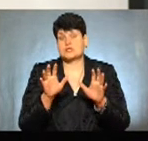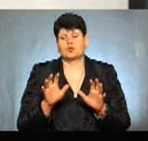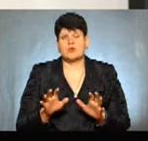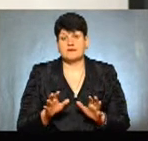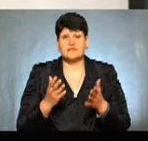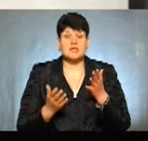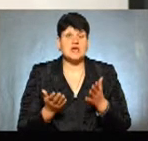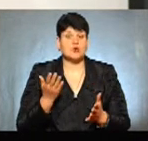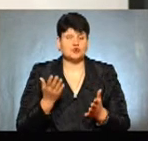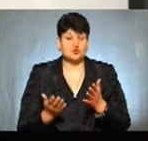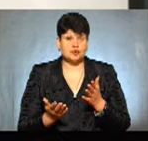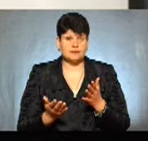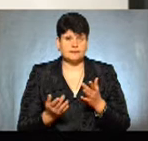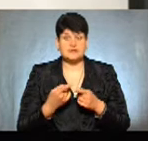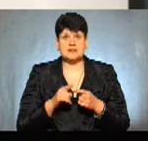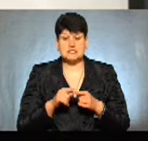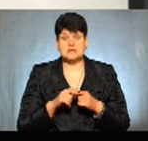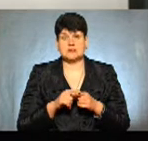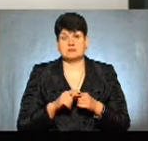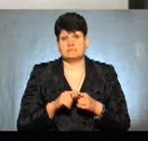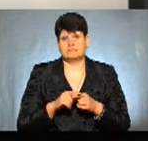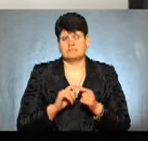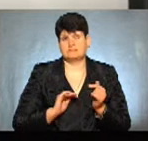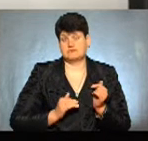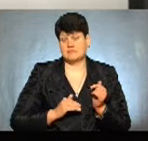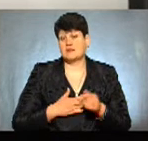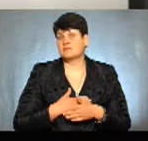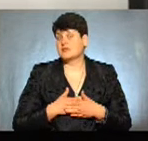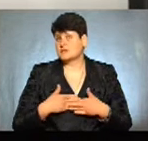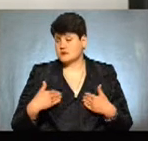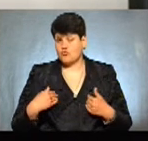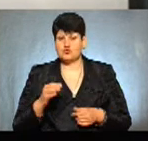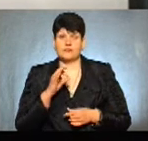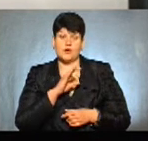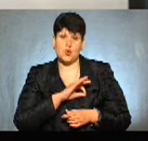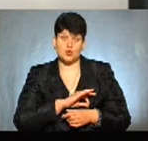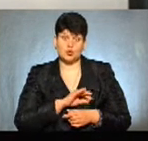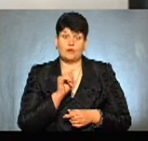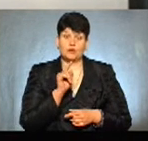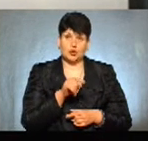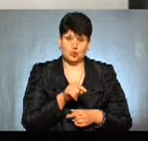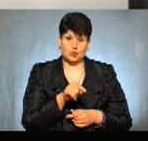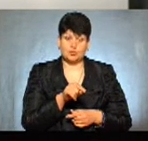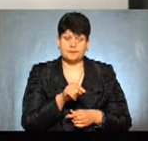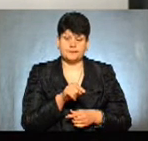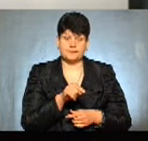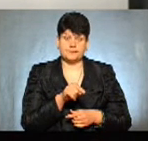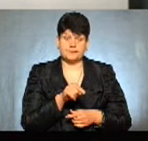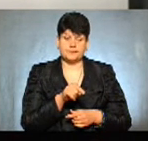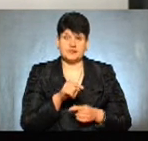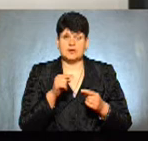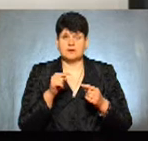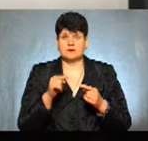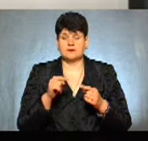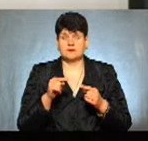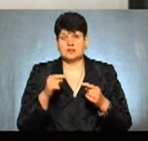Якщо дані суб'єкти сподівання не схочуть, скажімо так, використовувати ту чи іншу зовнішній